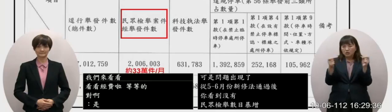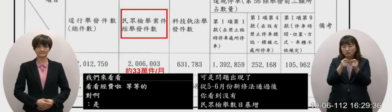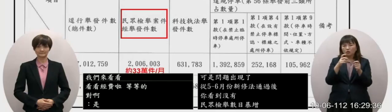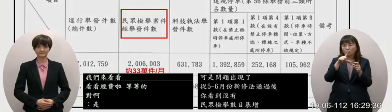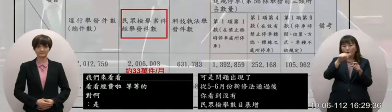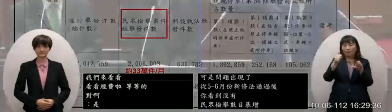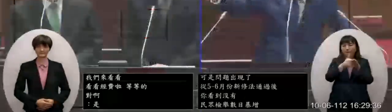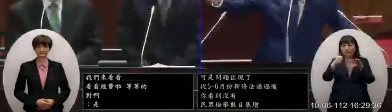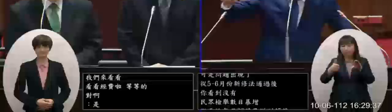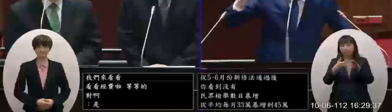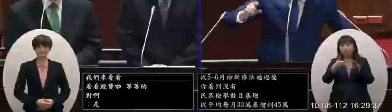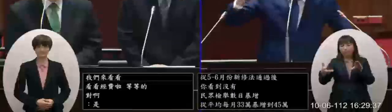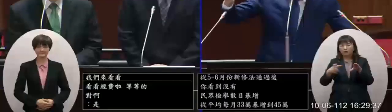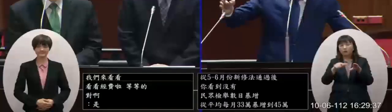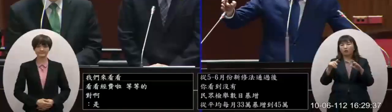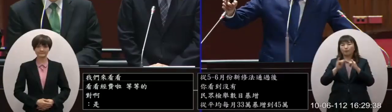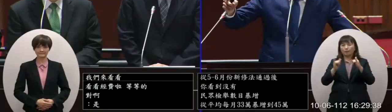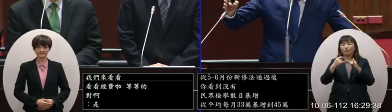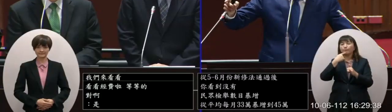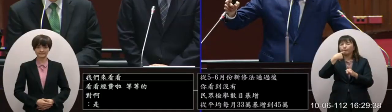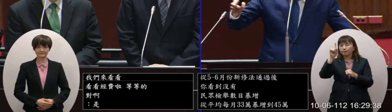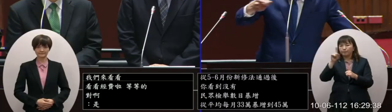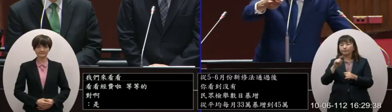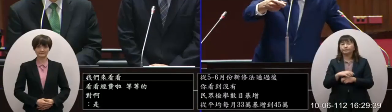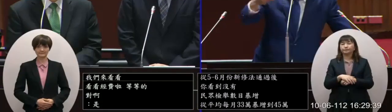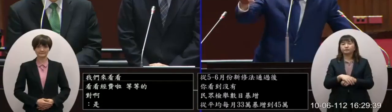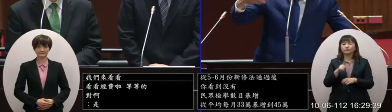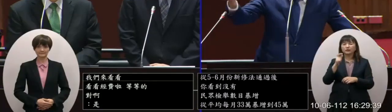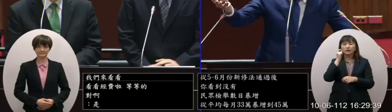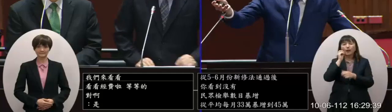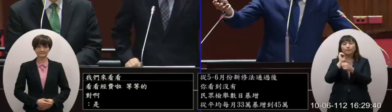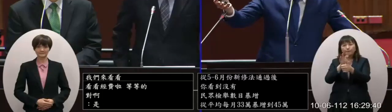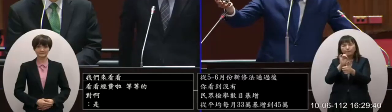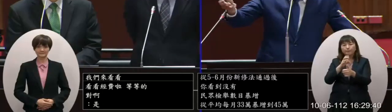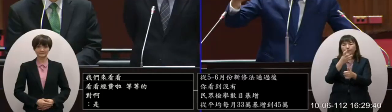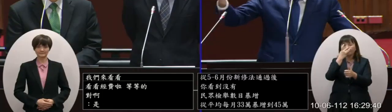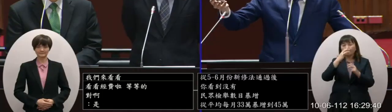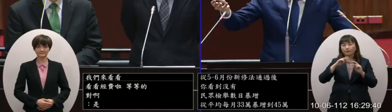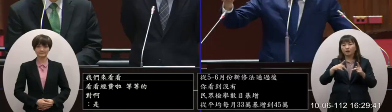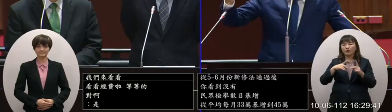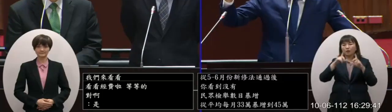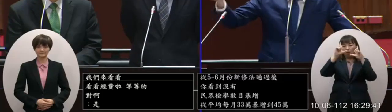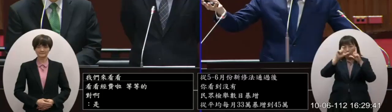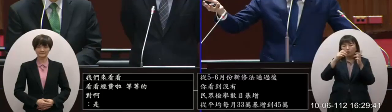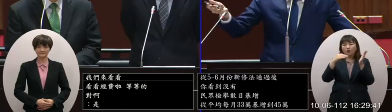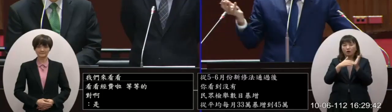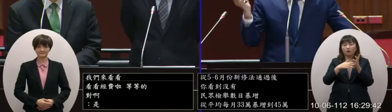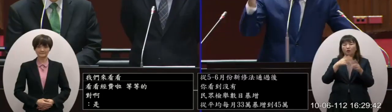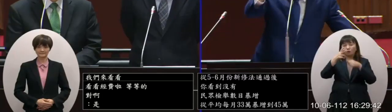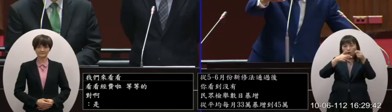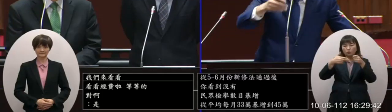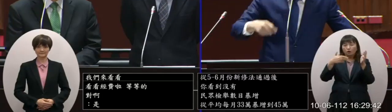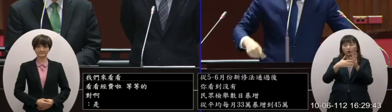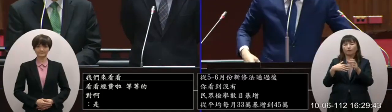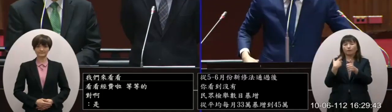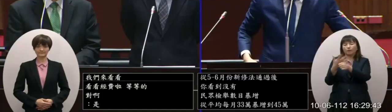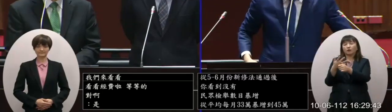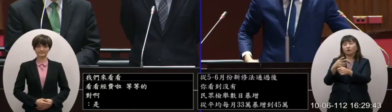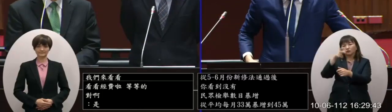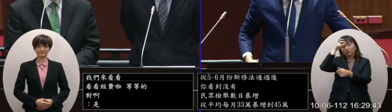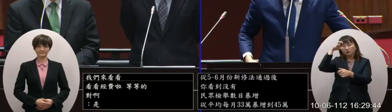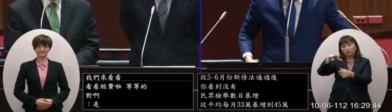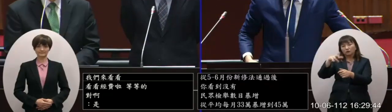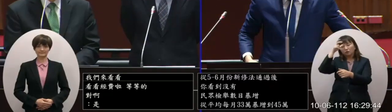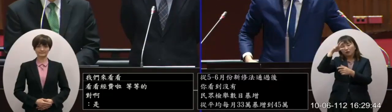載東西下貨但是民眾檢舉了你沒辦法勸導啊因為照片照了影片照了就叫給警方了